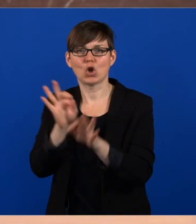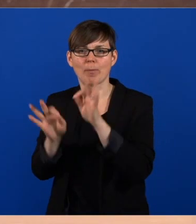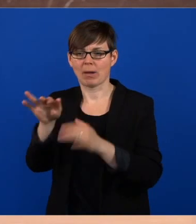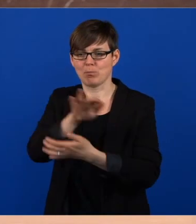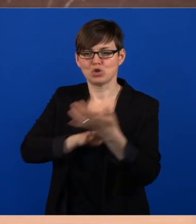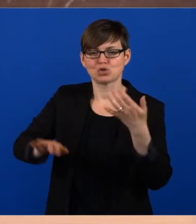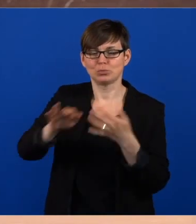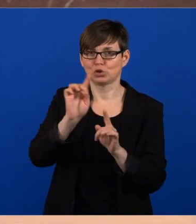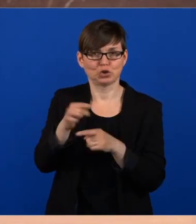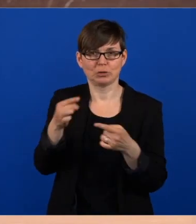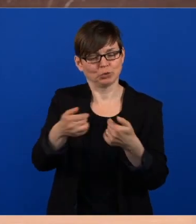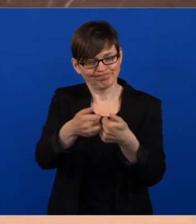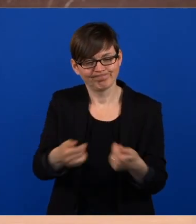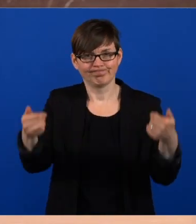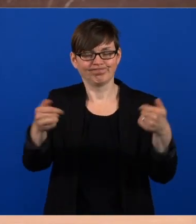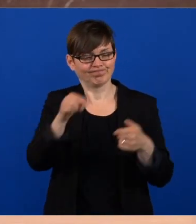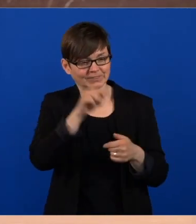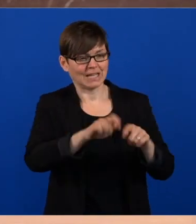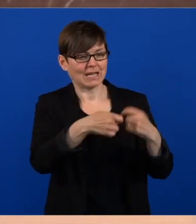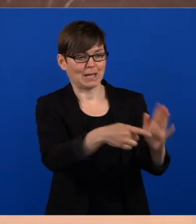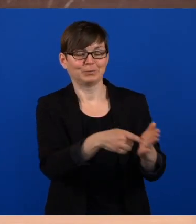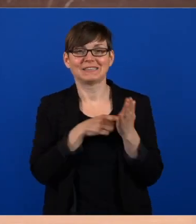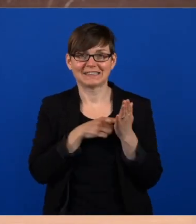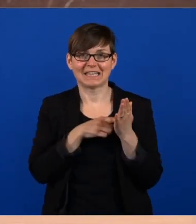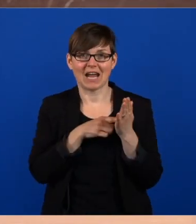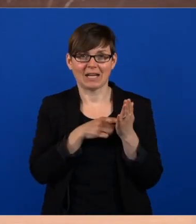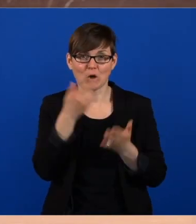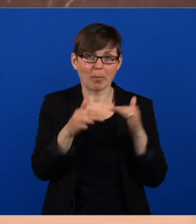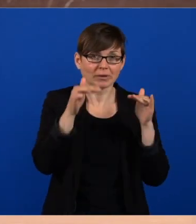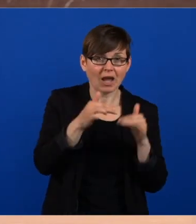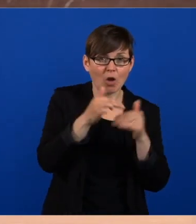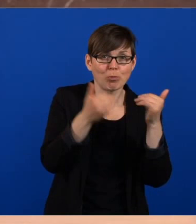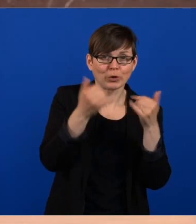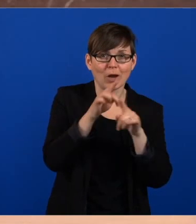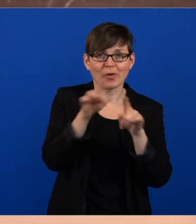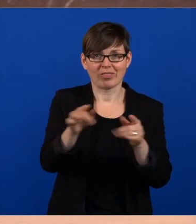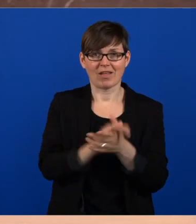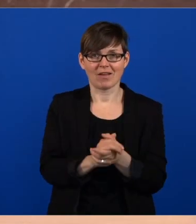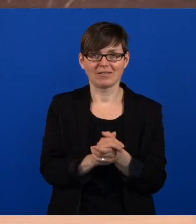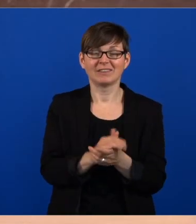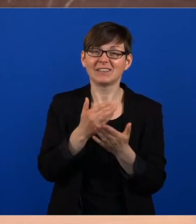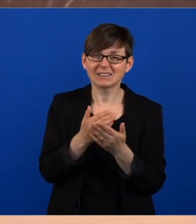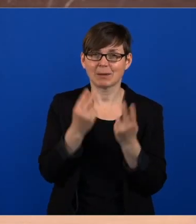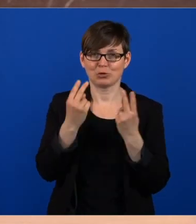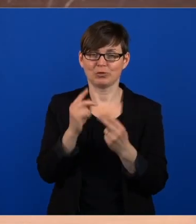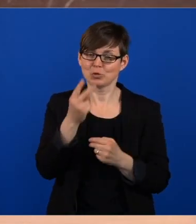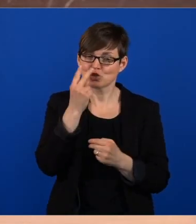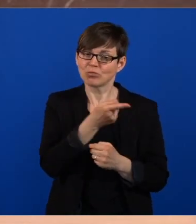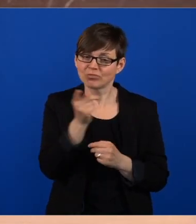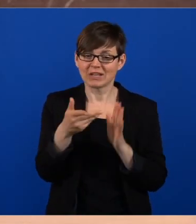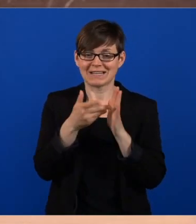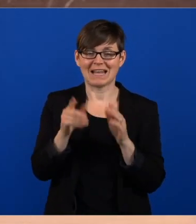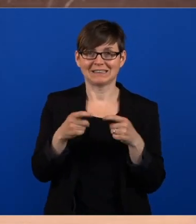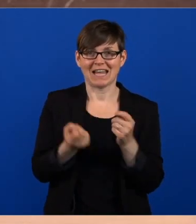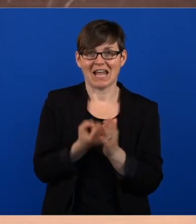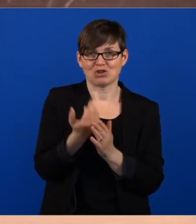insofern ist das jetzt erst einmal eine Frage an die Testhersteller. Vor einer Woche war das